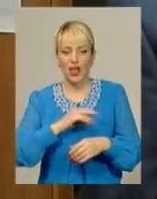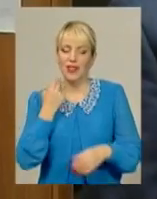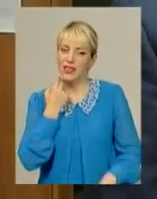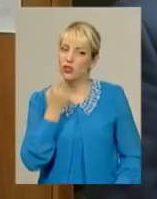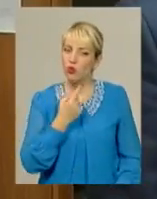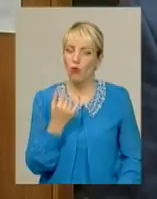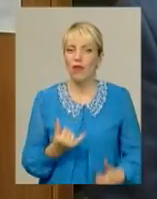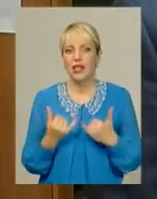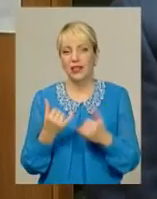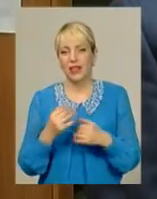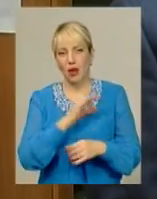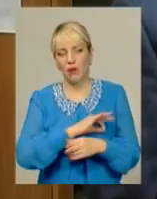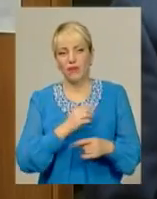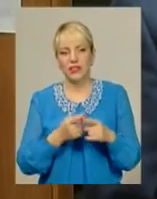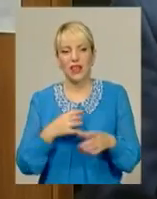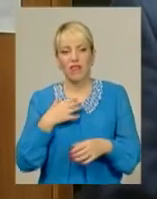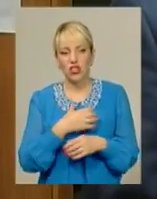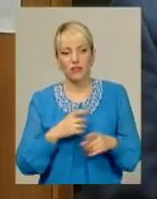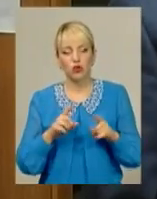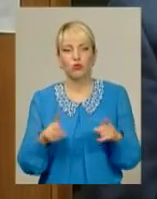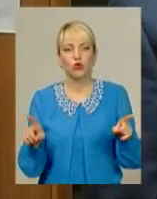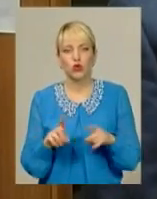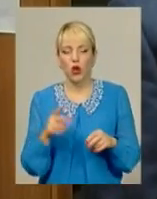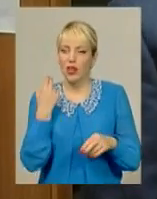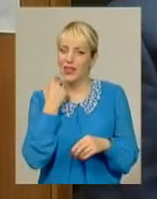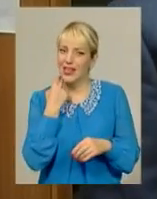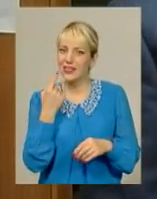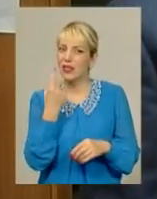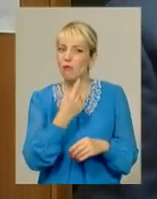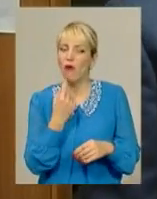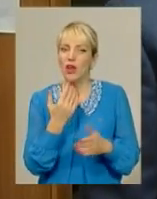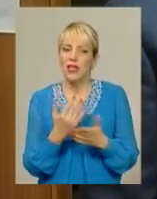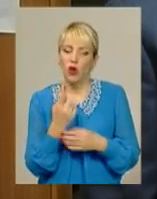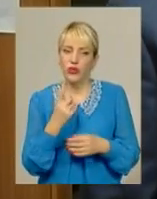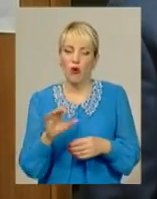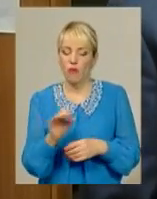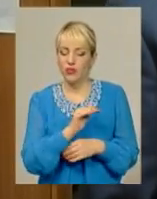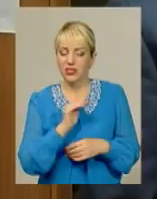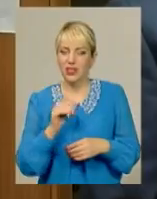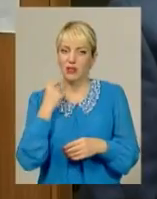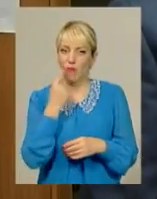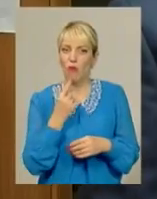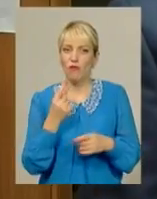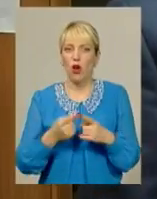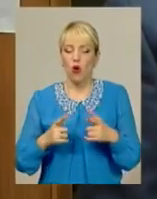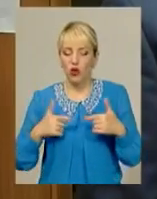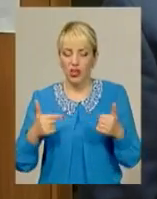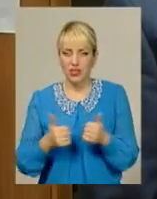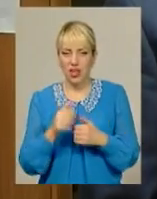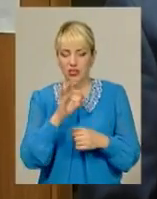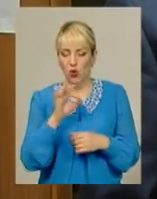саме для правників. Це дуже важливо, тому що англійська є одною з офіційних мов ООН.